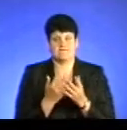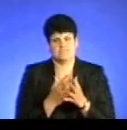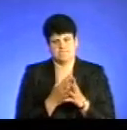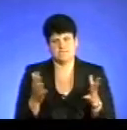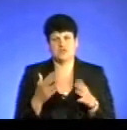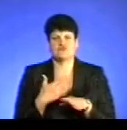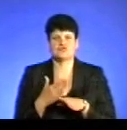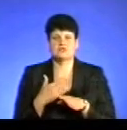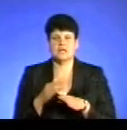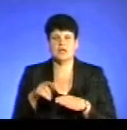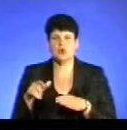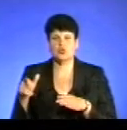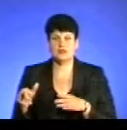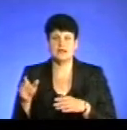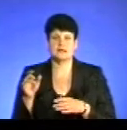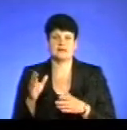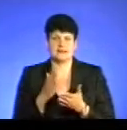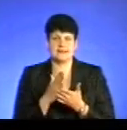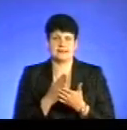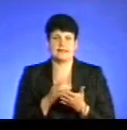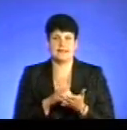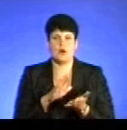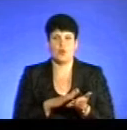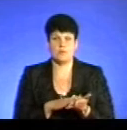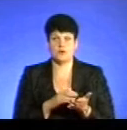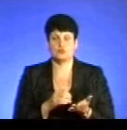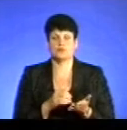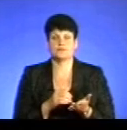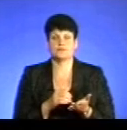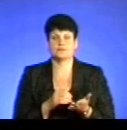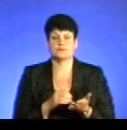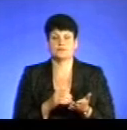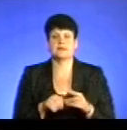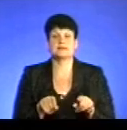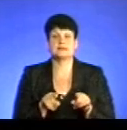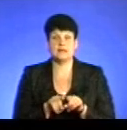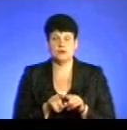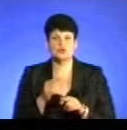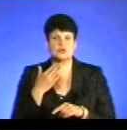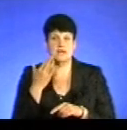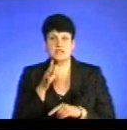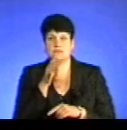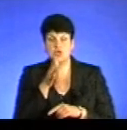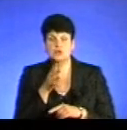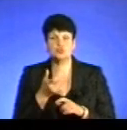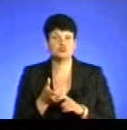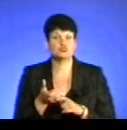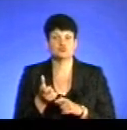людей, які прибувають на обліку диспансерному. Також останнім часом дуже